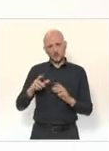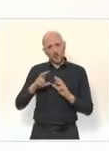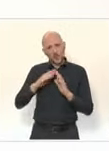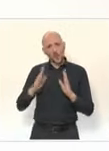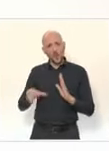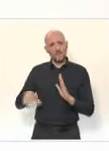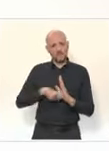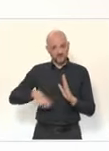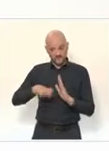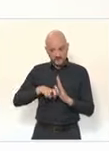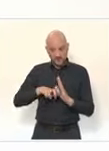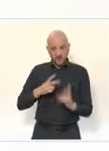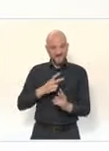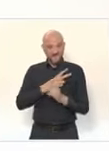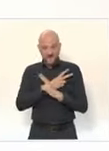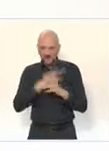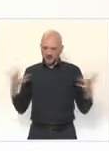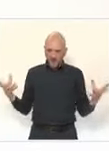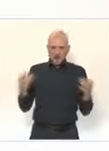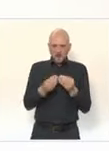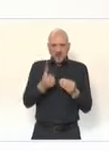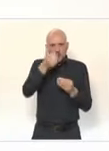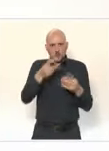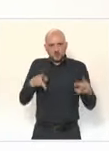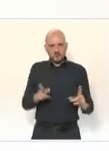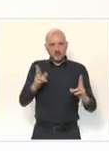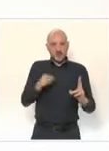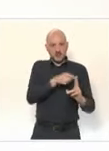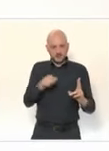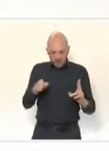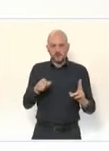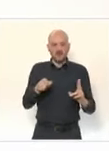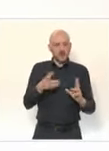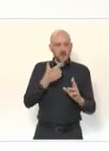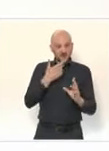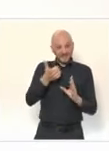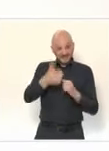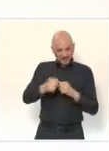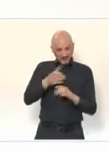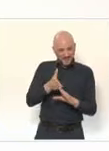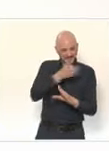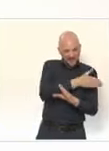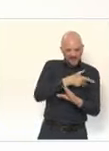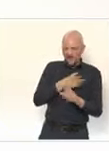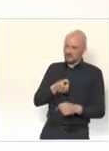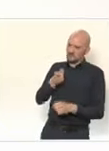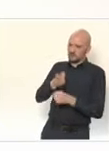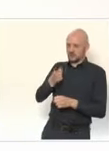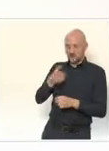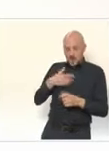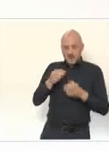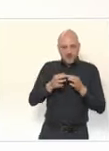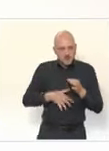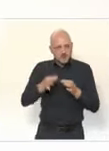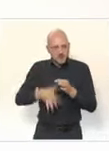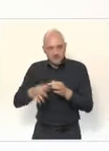vacances qui ont été les mêmes pour toute la France et la semaine qui a précédé les vacances avec les solutions que vous connaissez. Je voudrais